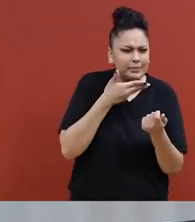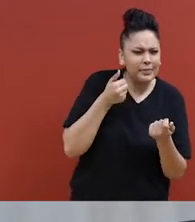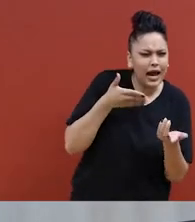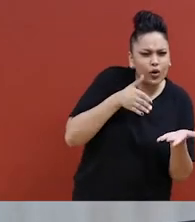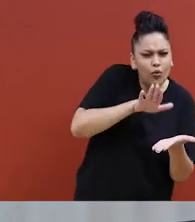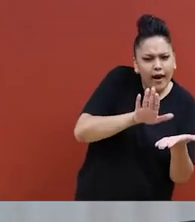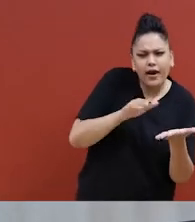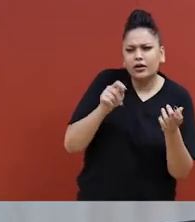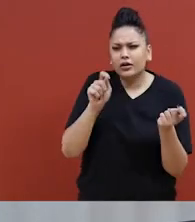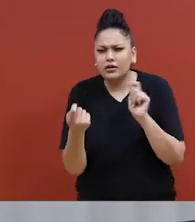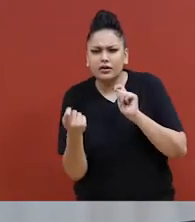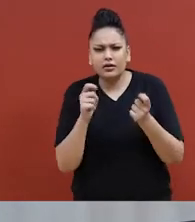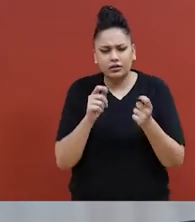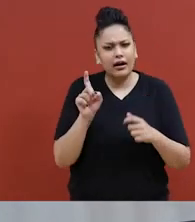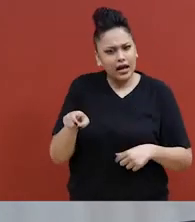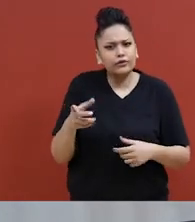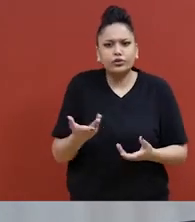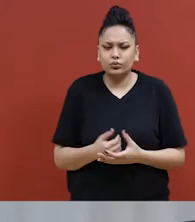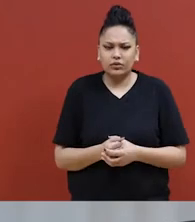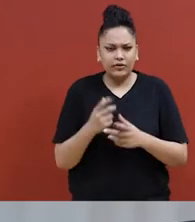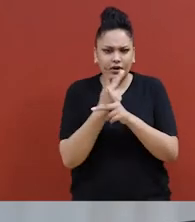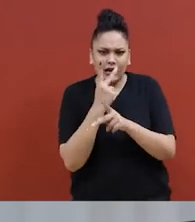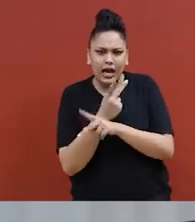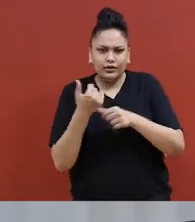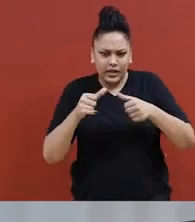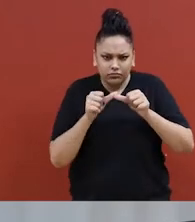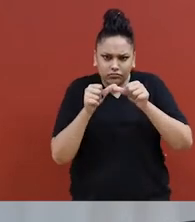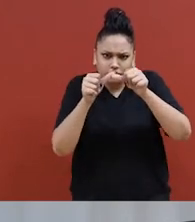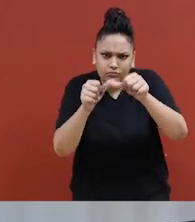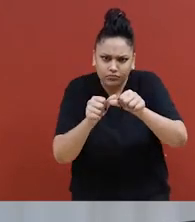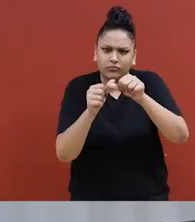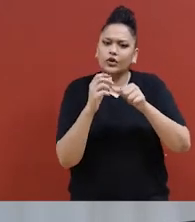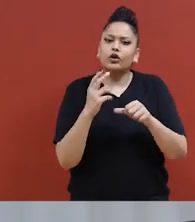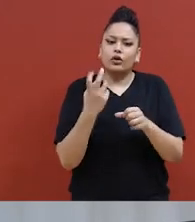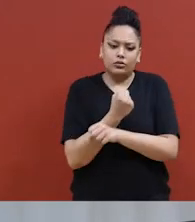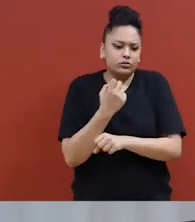quoi que ce soit mon sujet, n'est-ce pas? Comment mon corps fonctionne-t-il en ce moment?